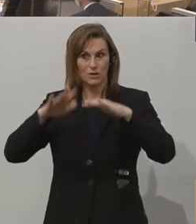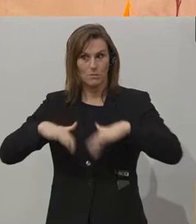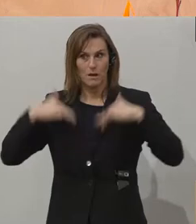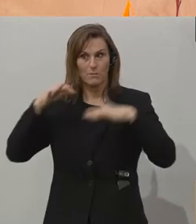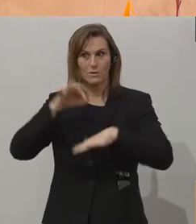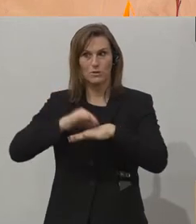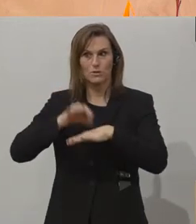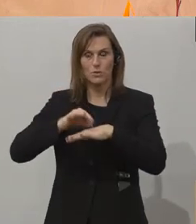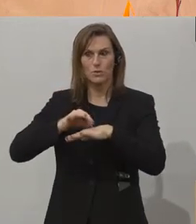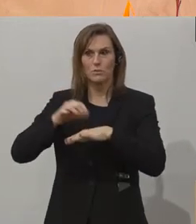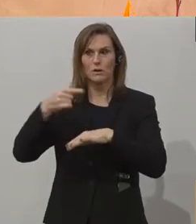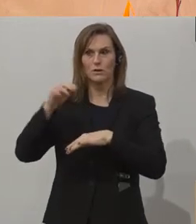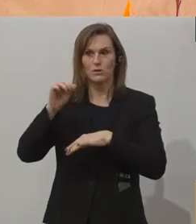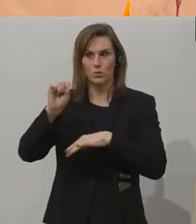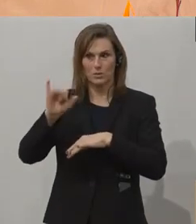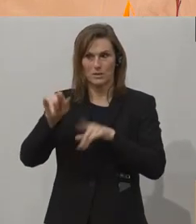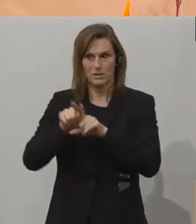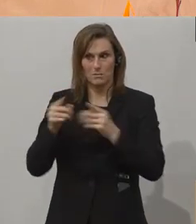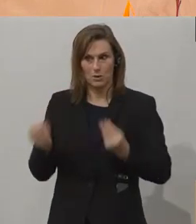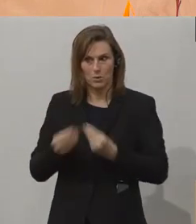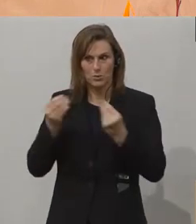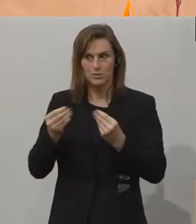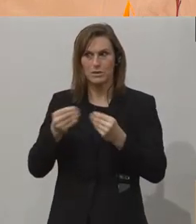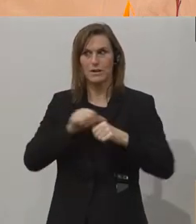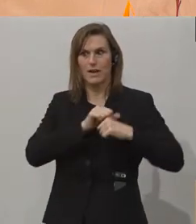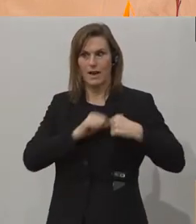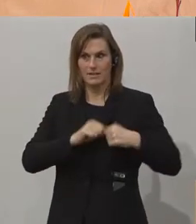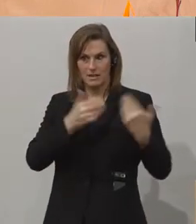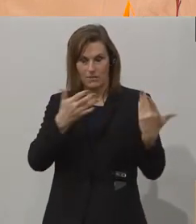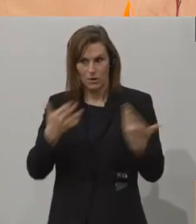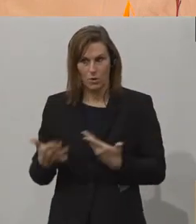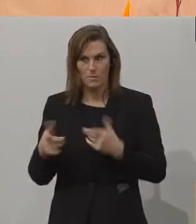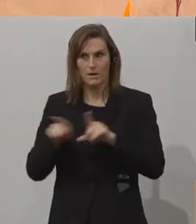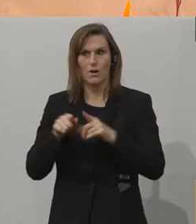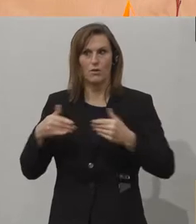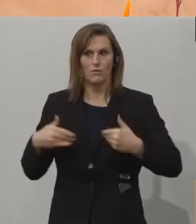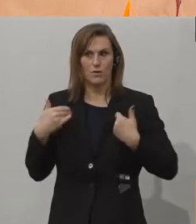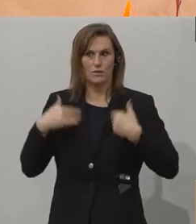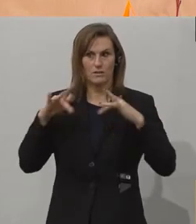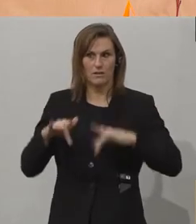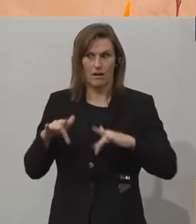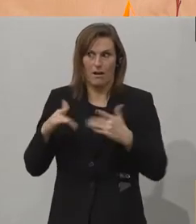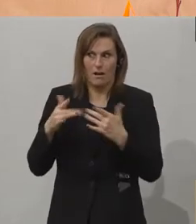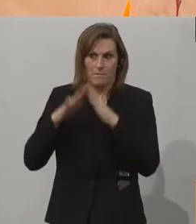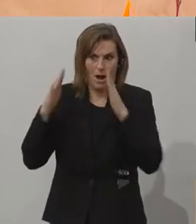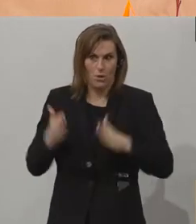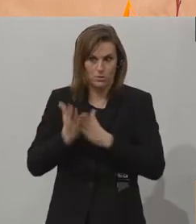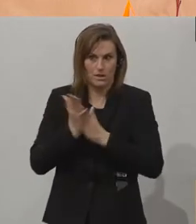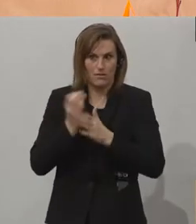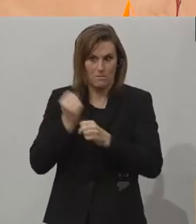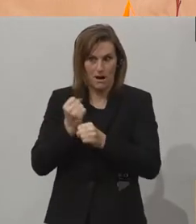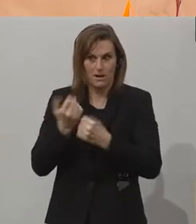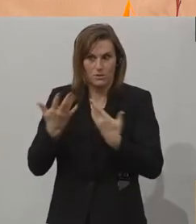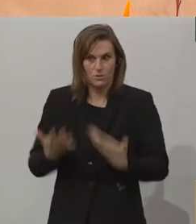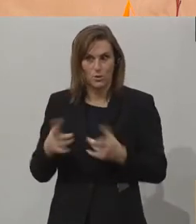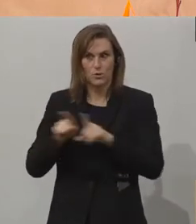Dr. Harald Dossi, begrüßen dürfen. Herzlich willkommen. Wir freuen uns, dass wir, wie gesagt, hier sein dürfen und natürlich alle